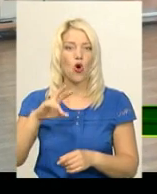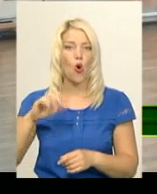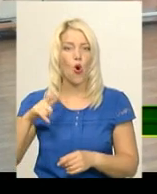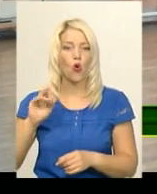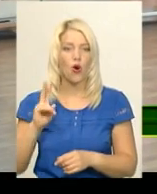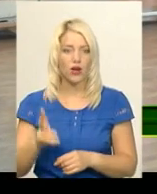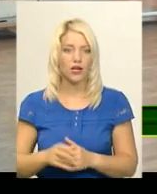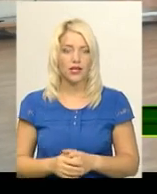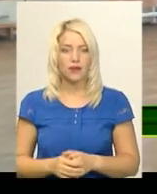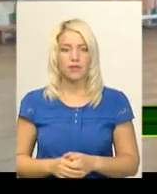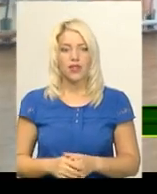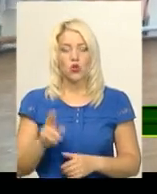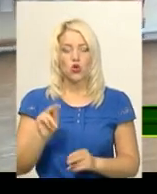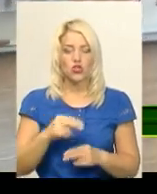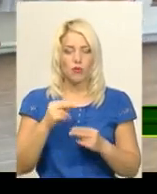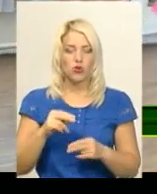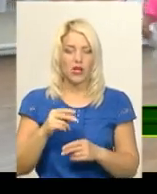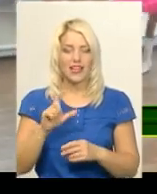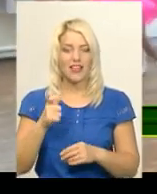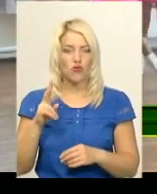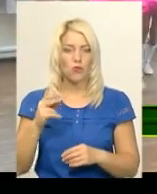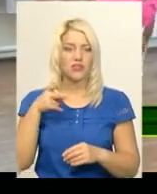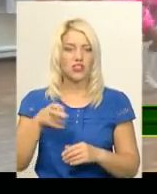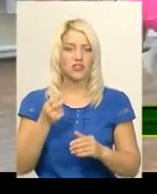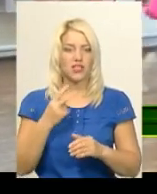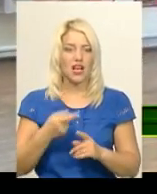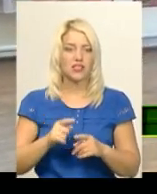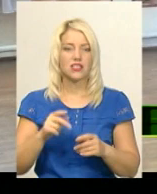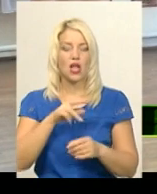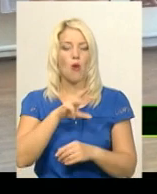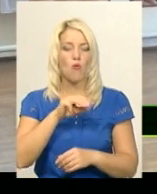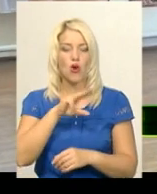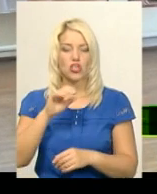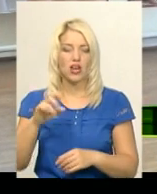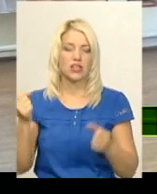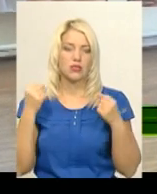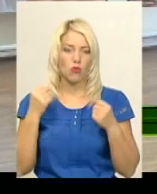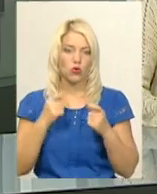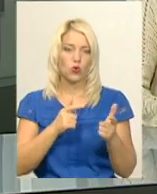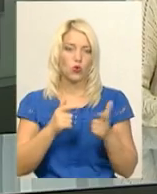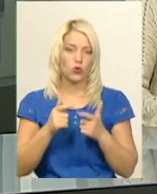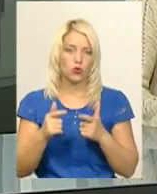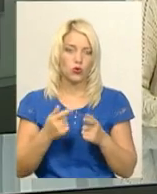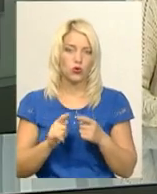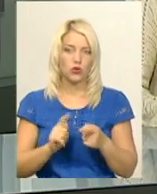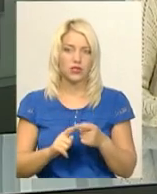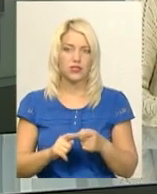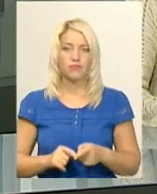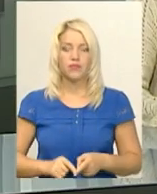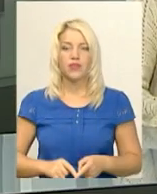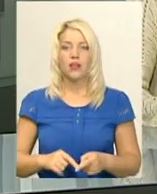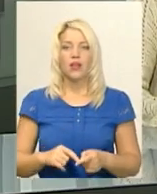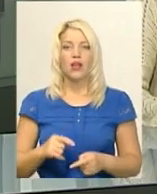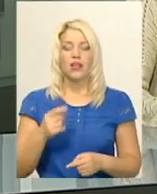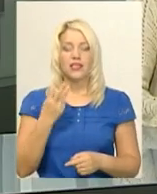Чемпіонату Європи-2019 з мажорет спорту готується Хмельницький народний колектив мажореток «Альфа». Понад